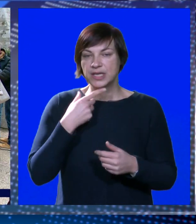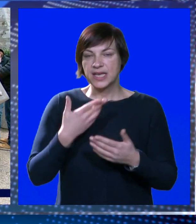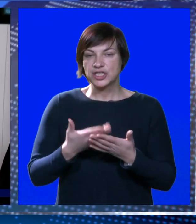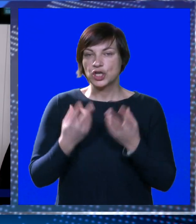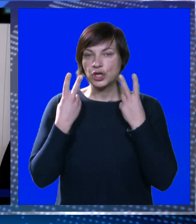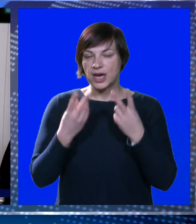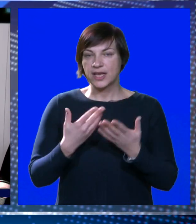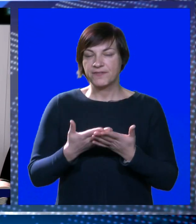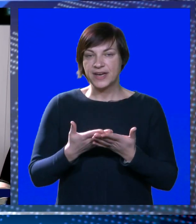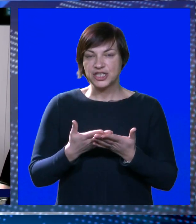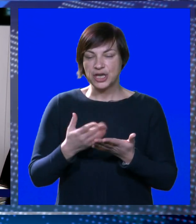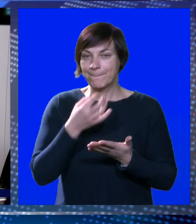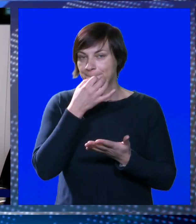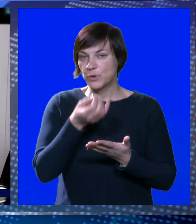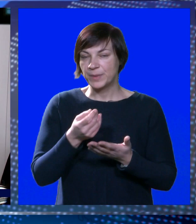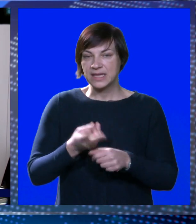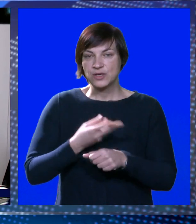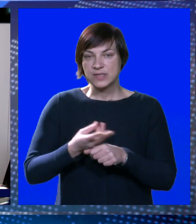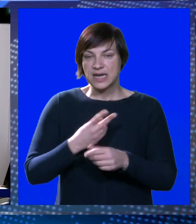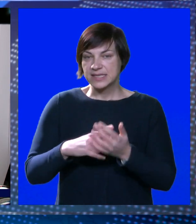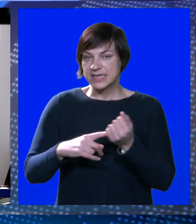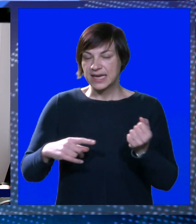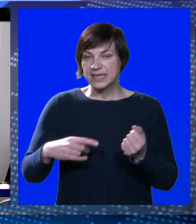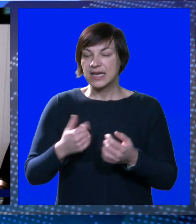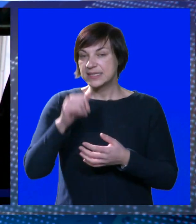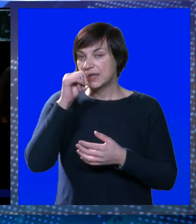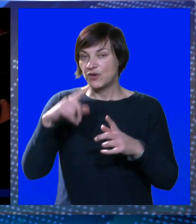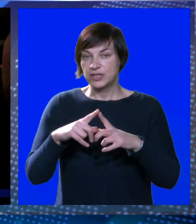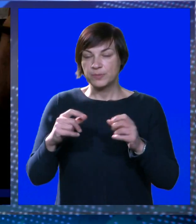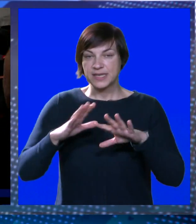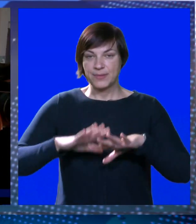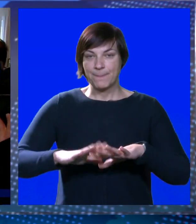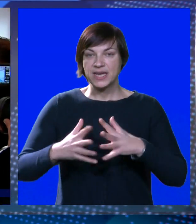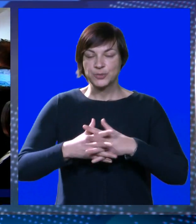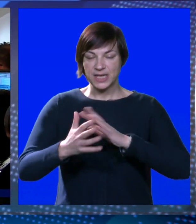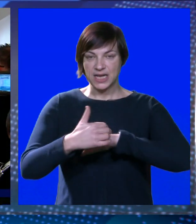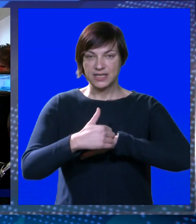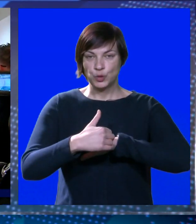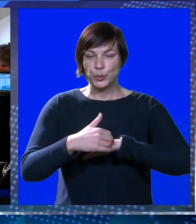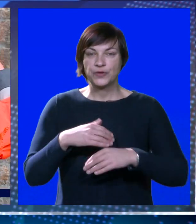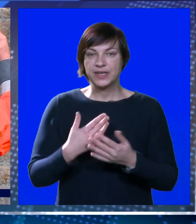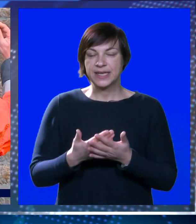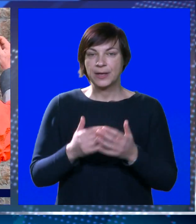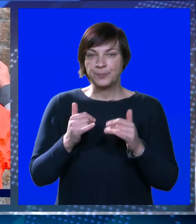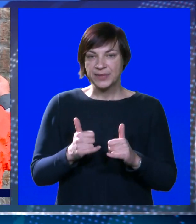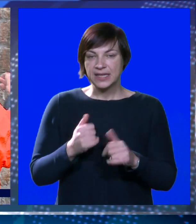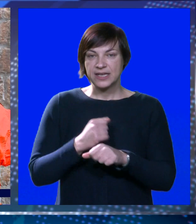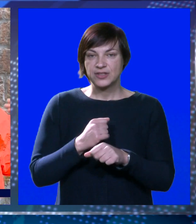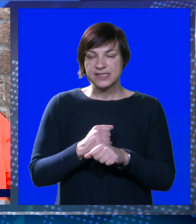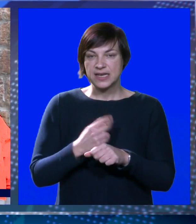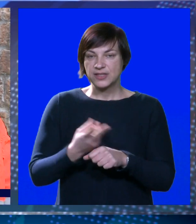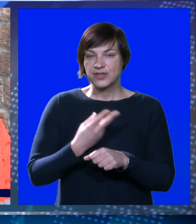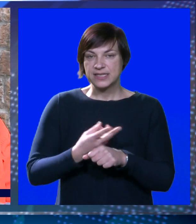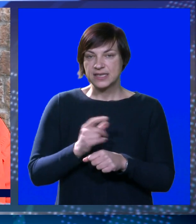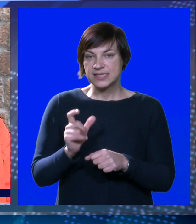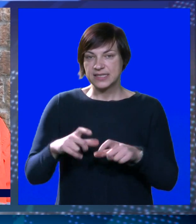Riječ je o najvažnijem pothvatu po pitanju sanacije kanalizacijske i vodoopskrbne mneže grada Dubrovnika. Trenutačno se radi